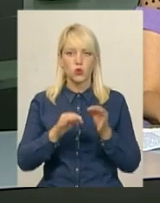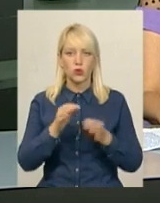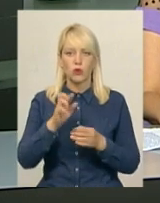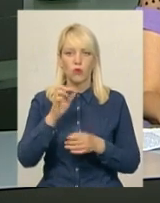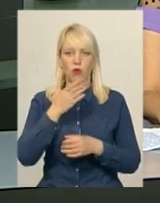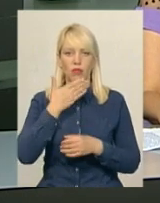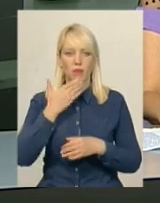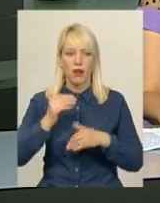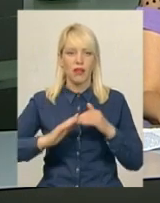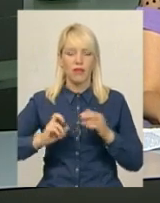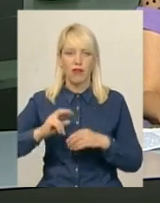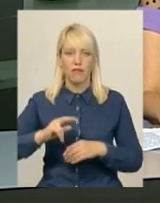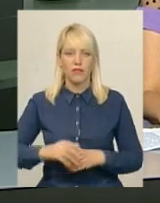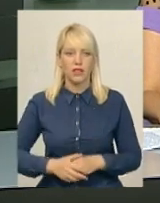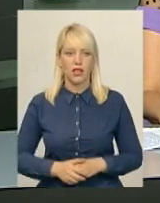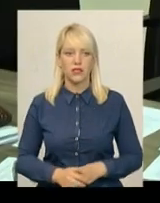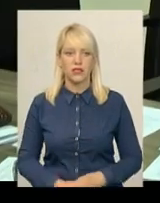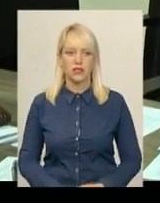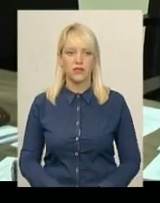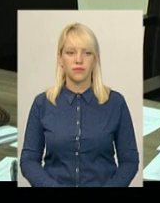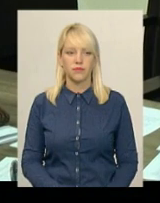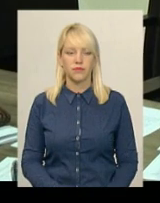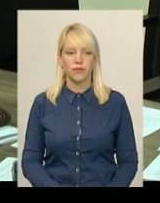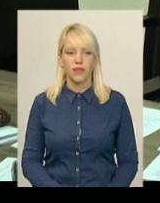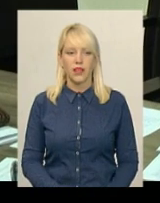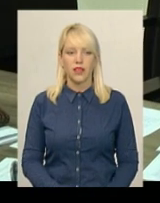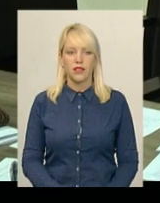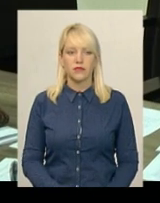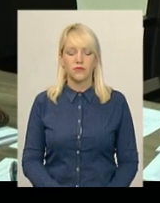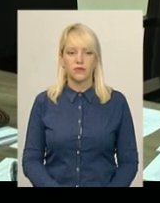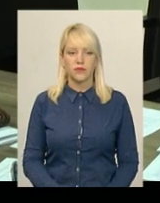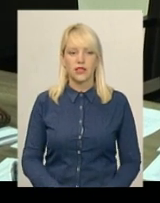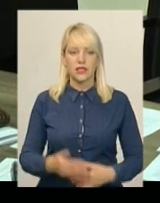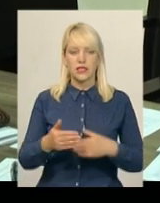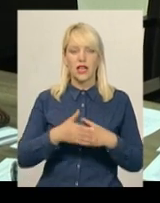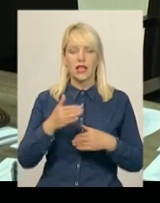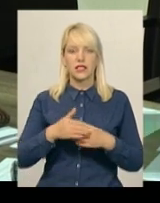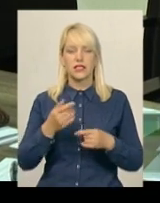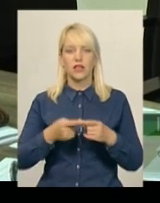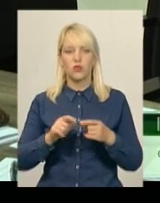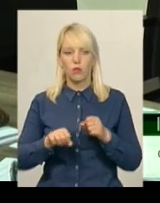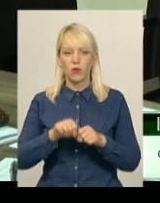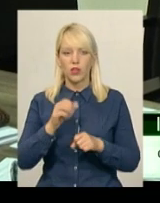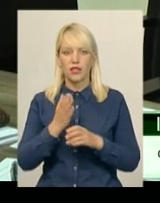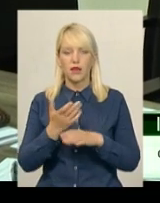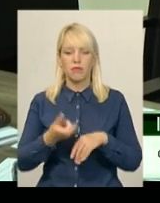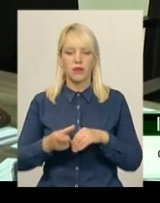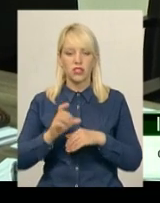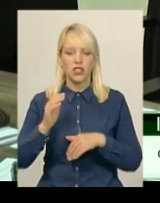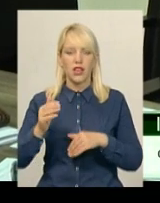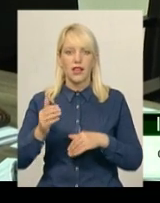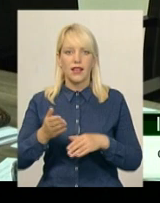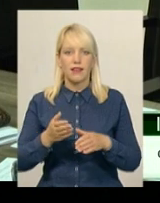відповідної кваліфікації. Санкція даного правопорушення є більш тяжкою за деякі